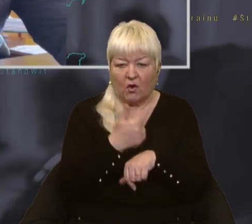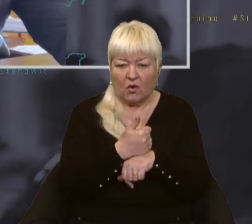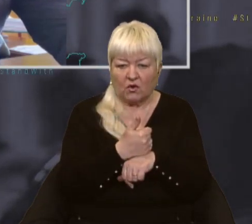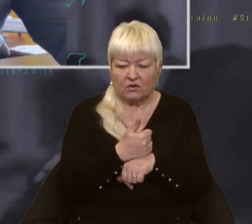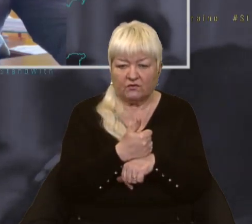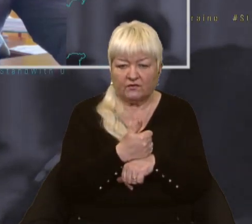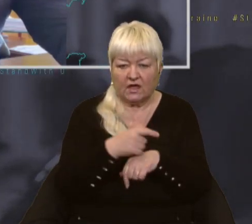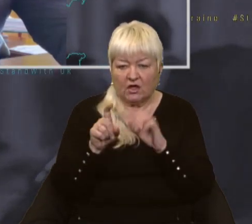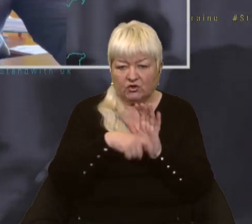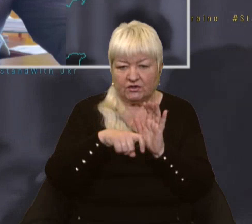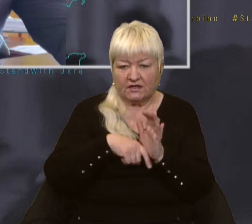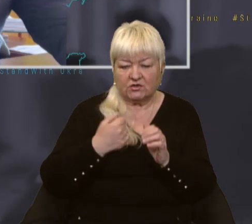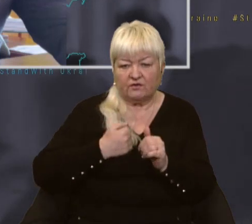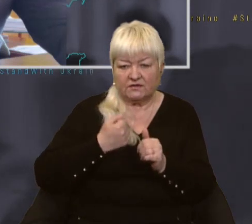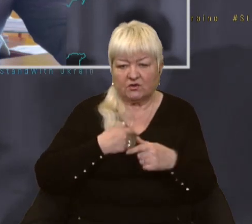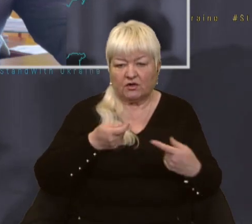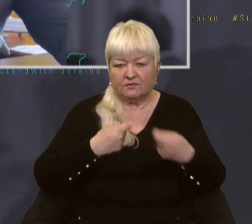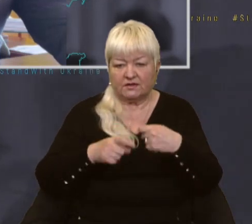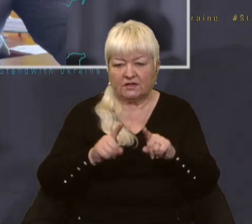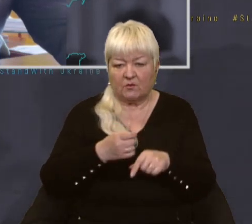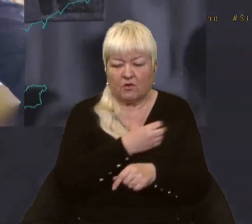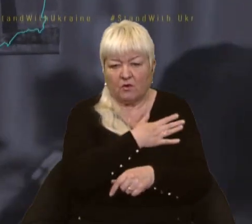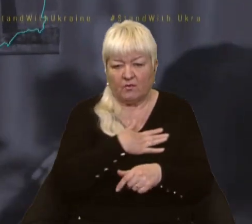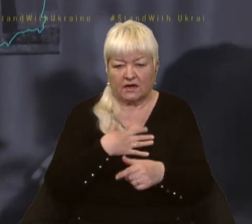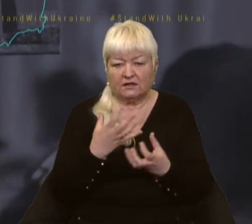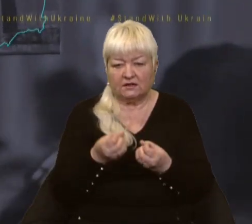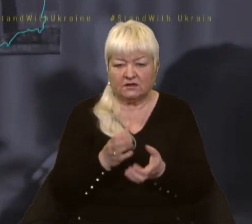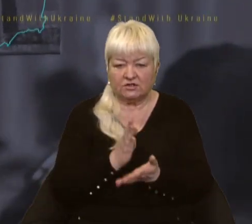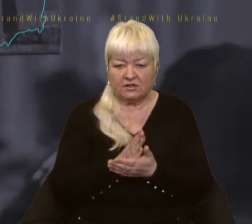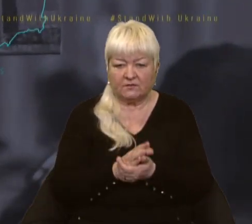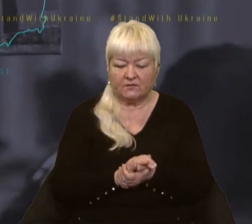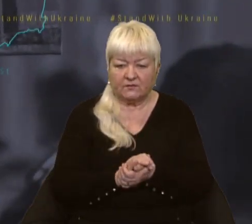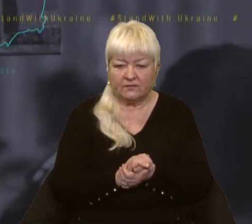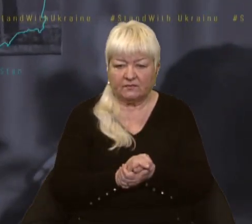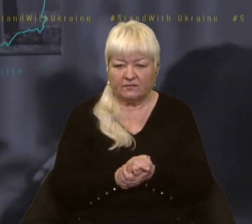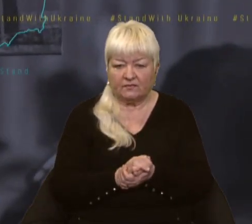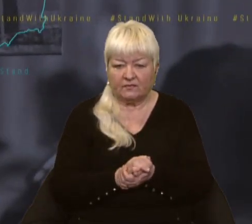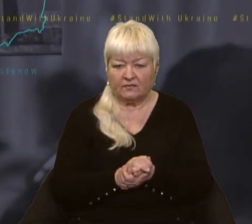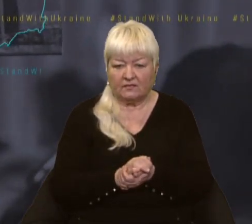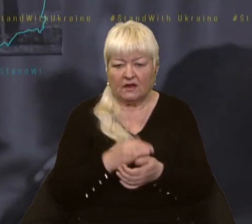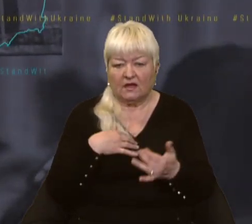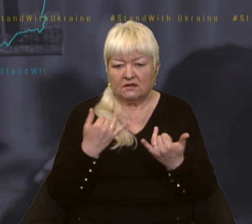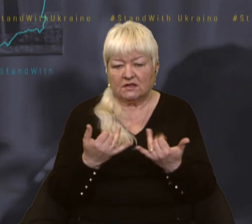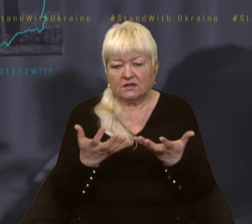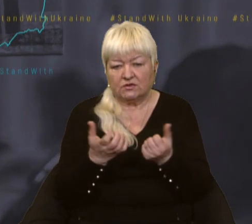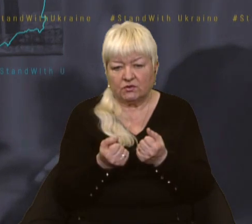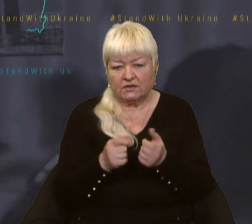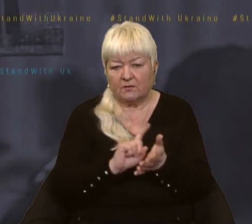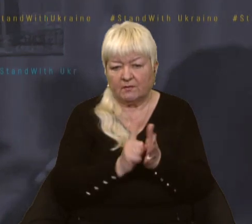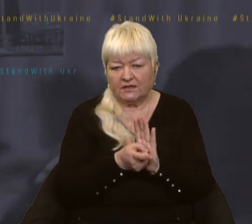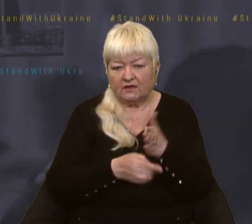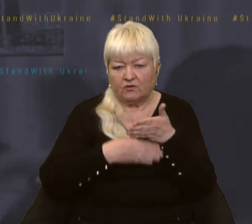військової адміністрації, бо поранені ще надходять до лікарів. Ми отримали зараз миттєву допомогу від